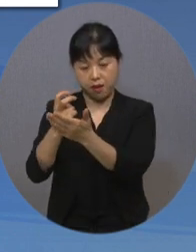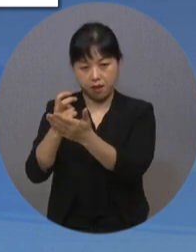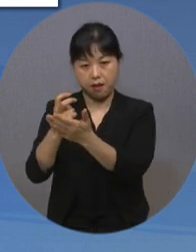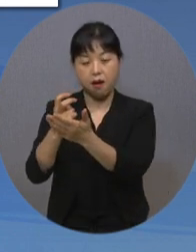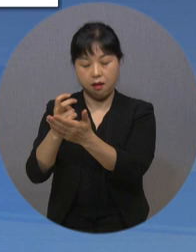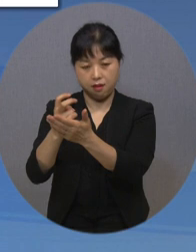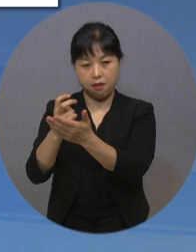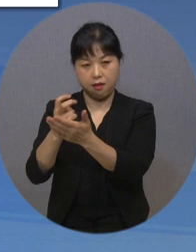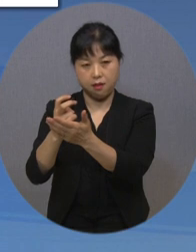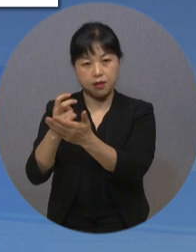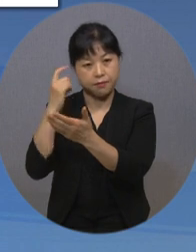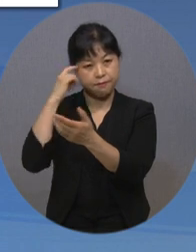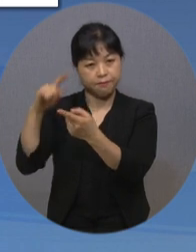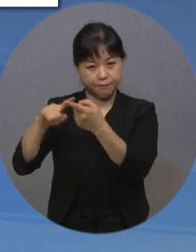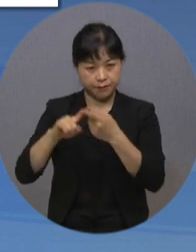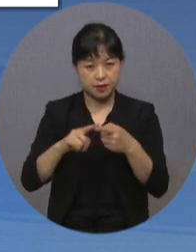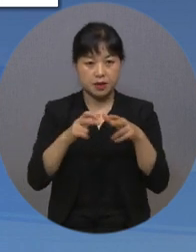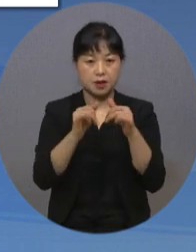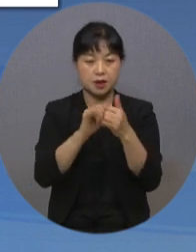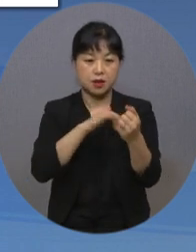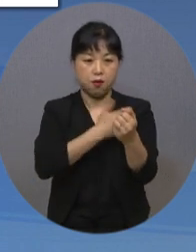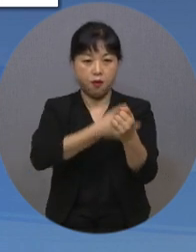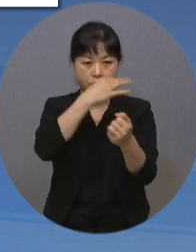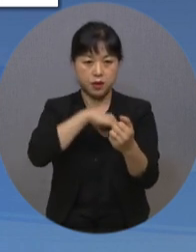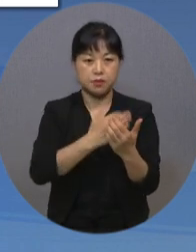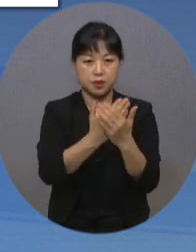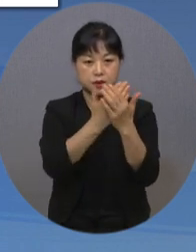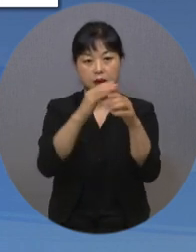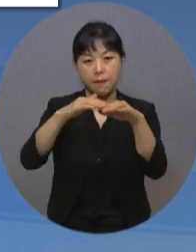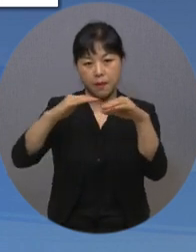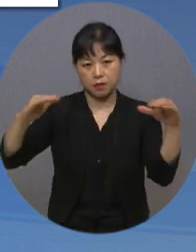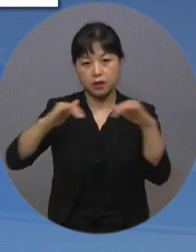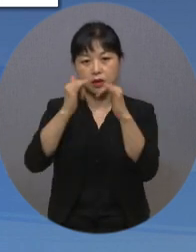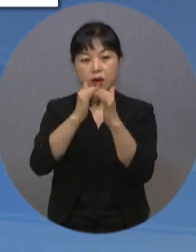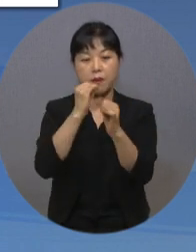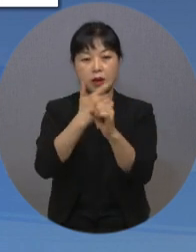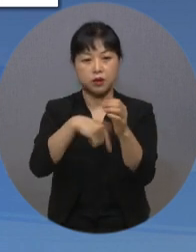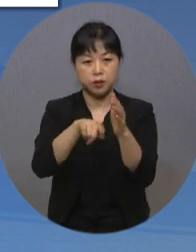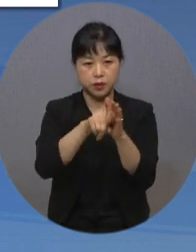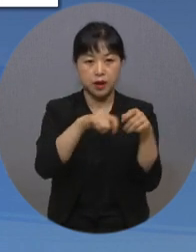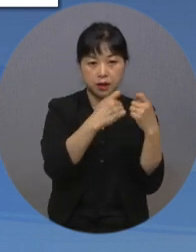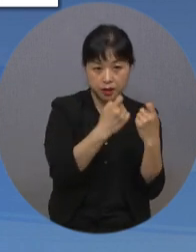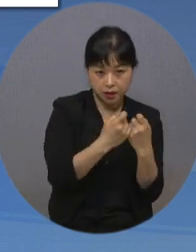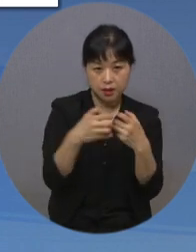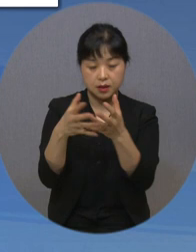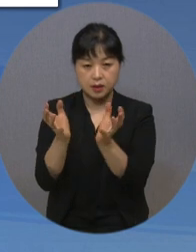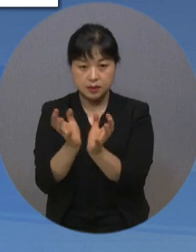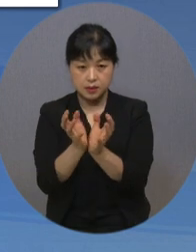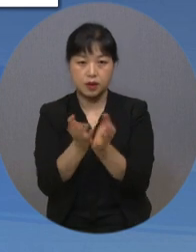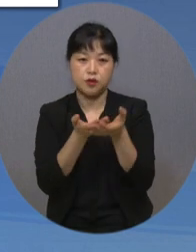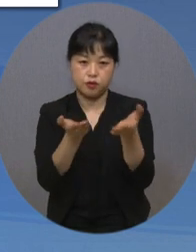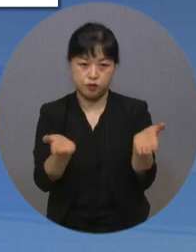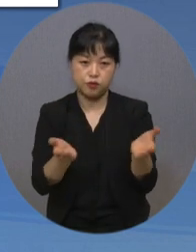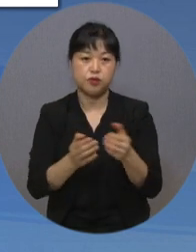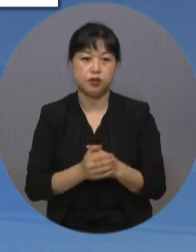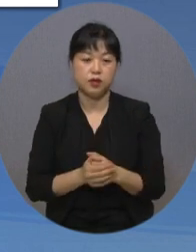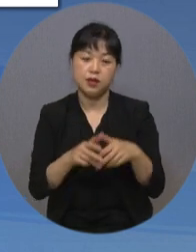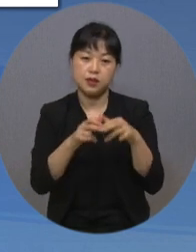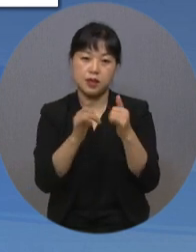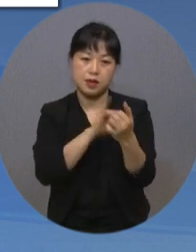장애인의 권익 향상과 평등한 사회 조성에 기여한 개인과 단체에 수여하는 국내 유일한